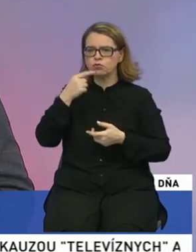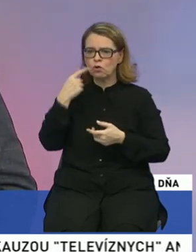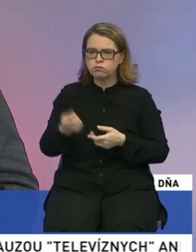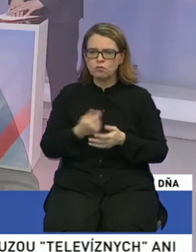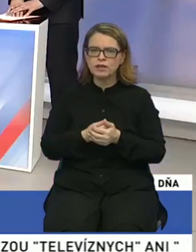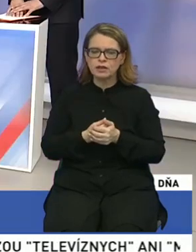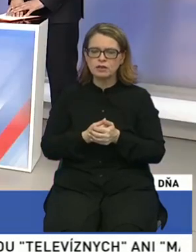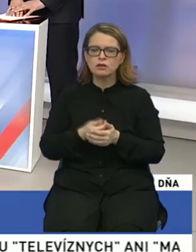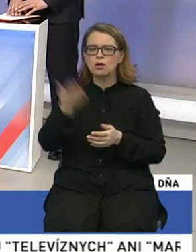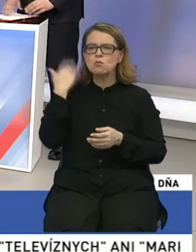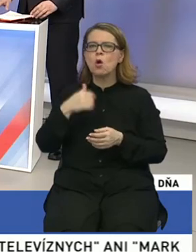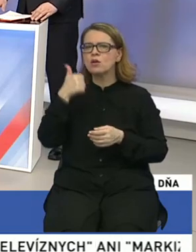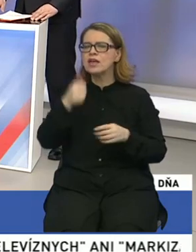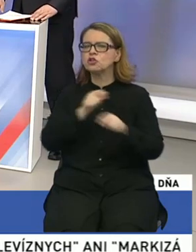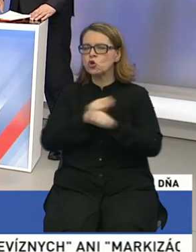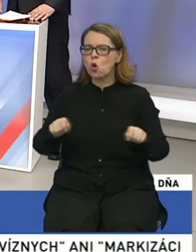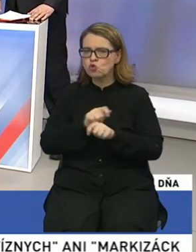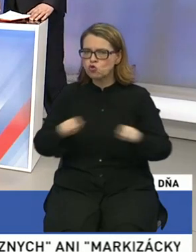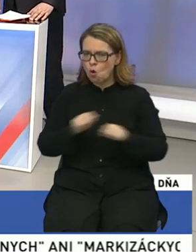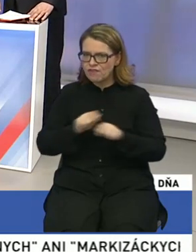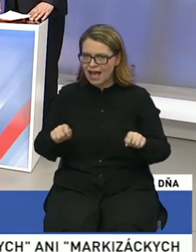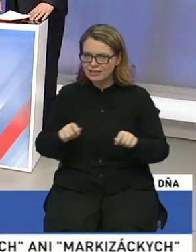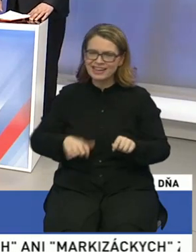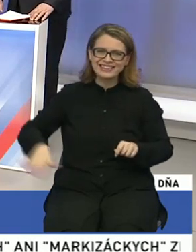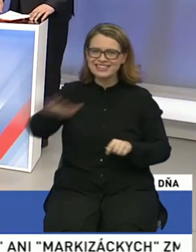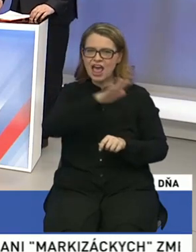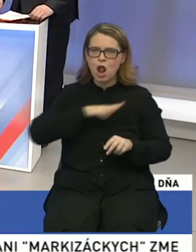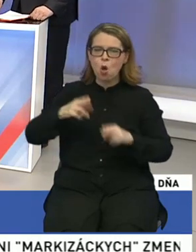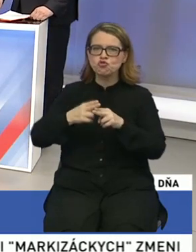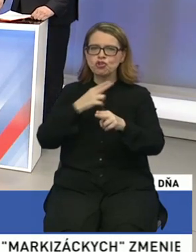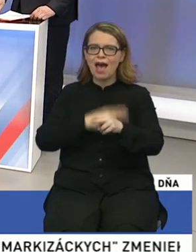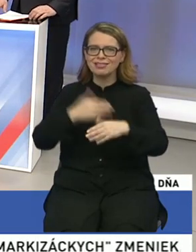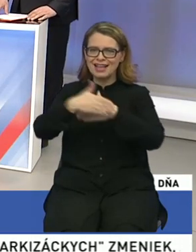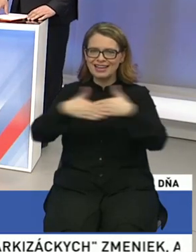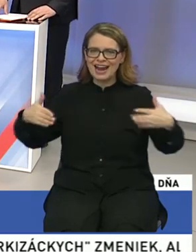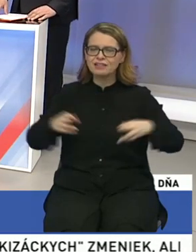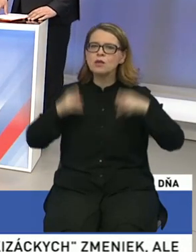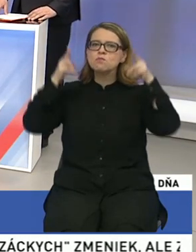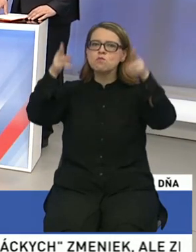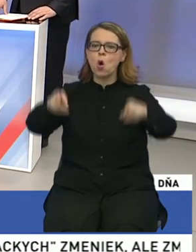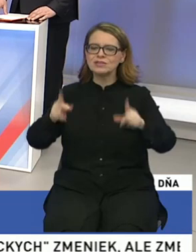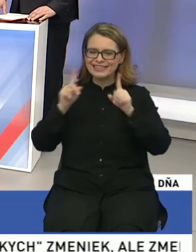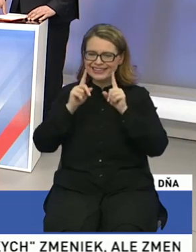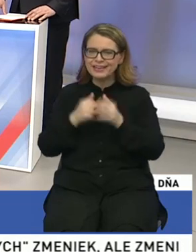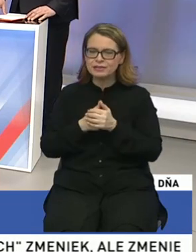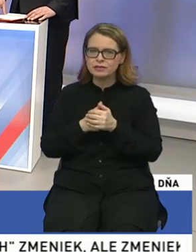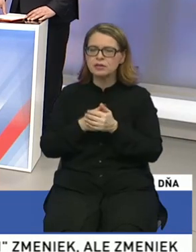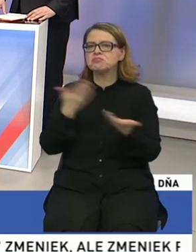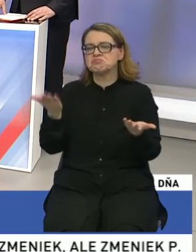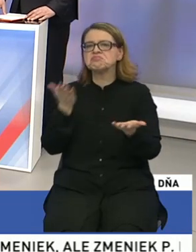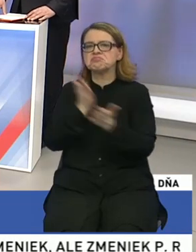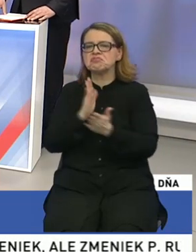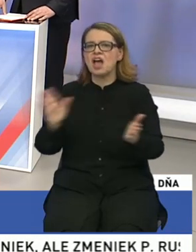jedno rozhodovanie celoštátnej rady Mostu-Híd, kde nakoniec